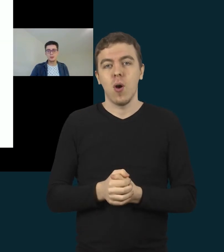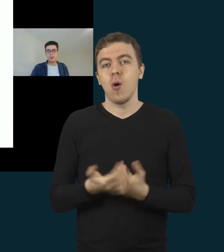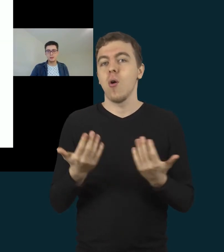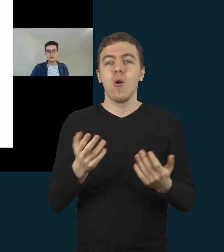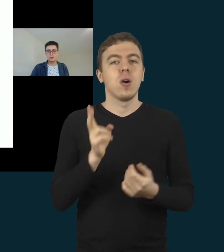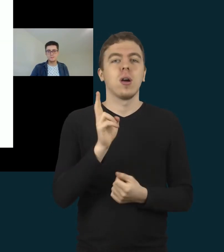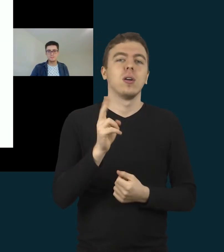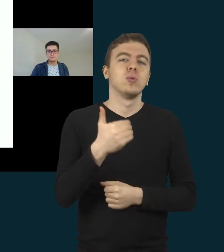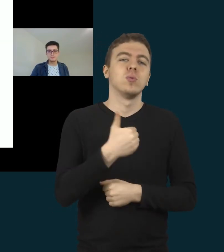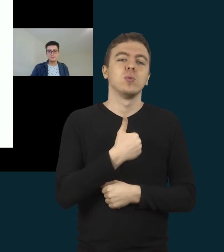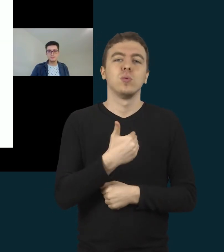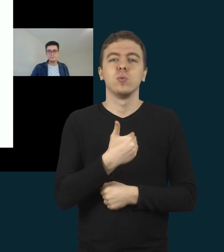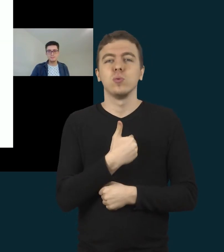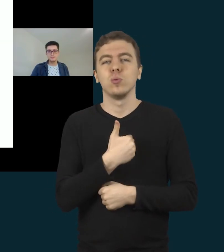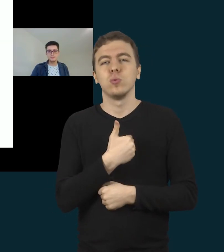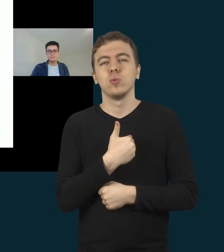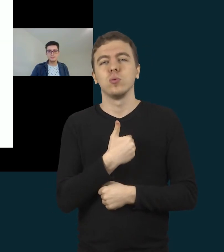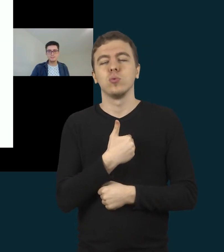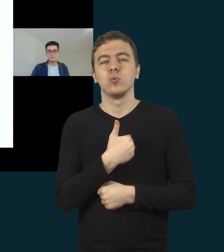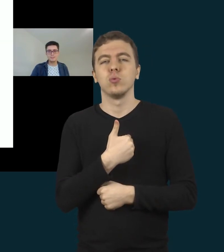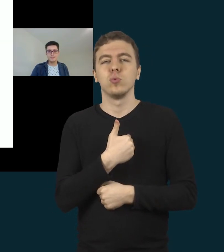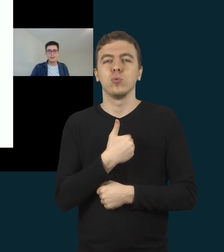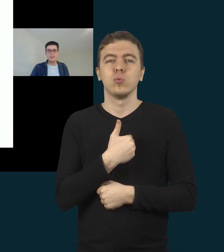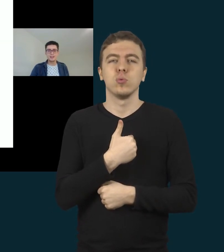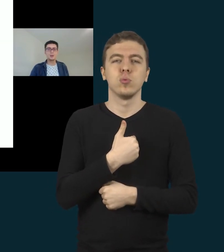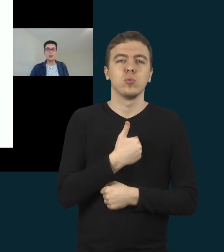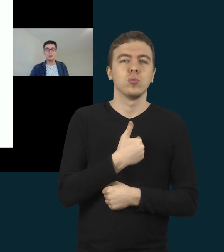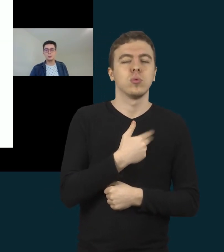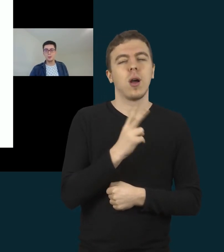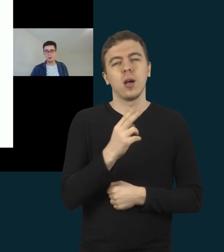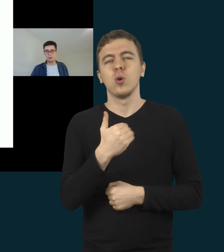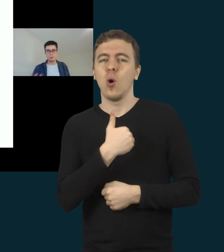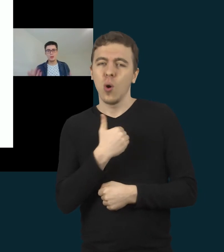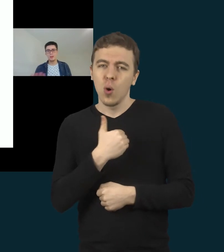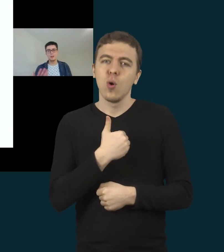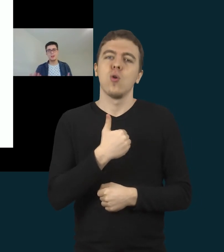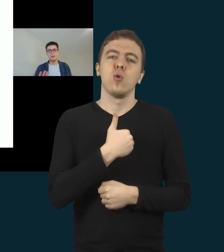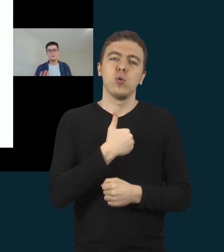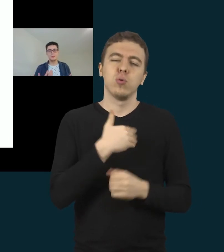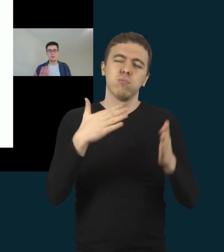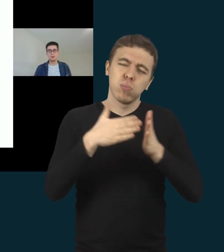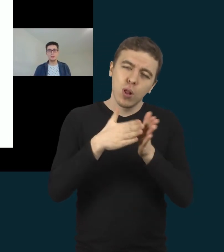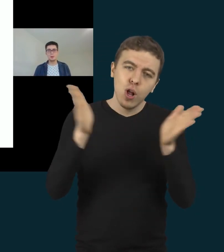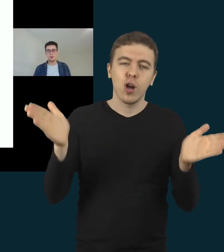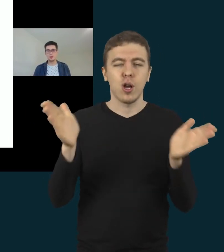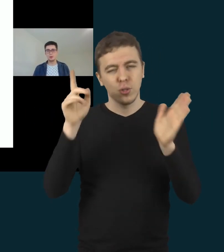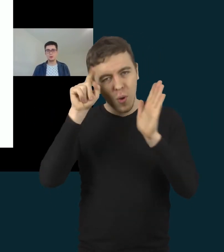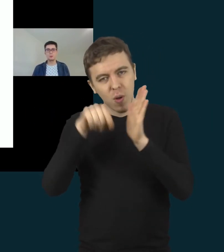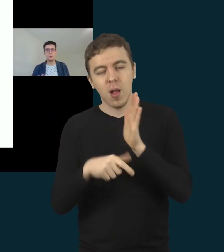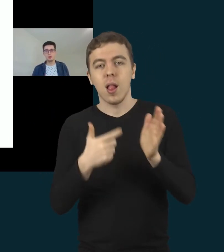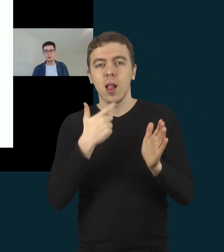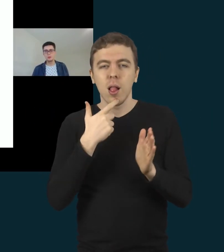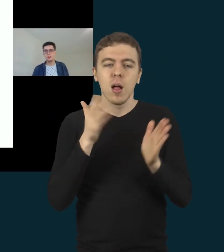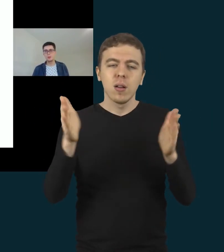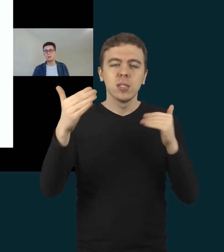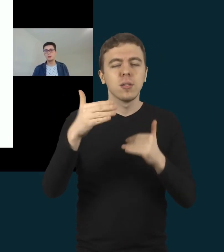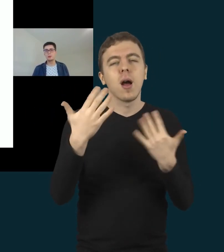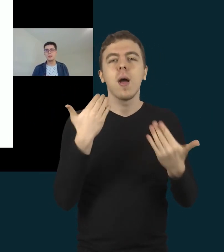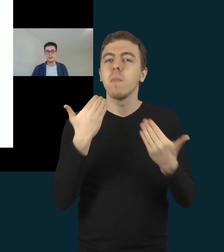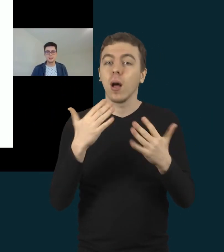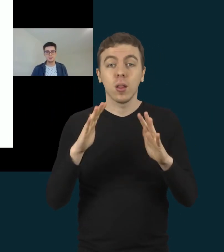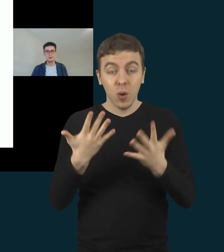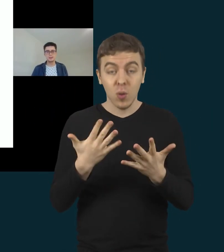norėtų plačiau visgi susipažinti su tuo modeliu, tai kviečiu